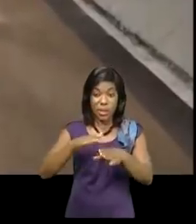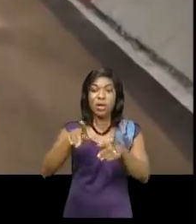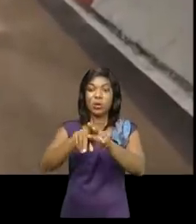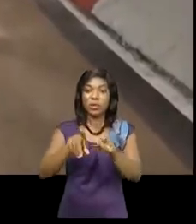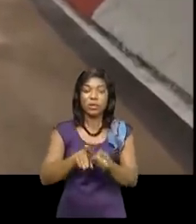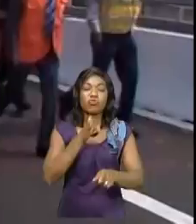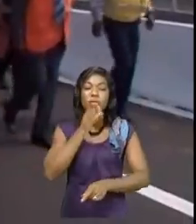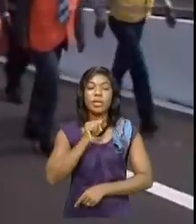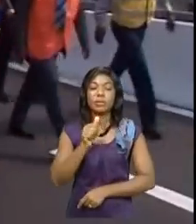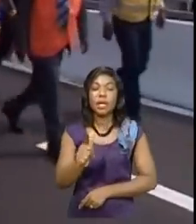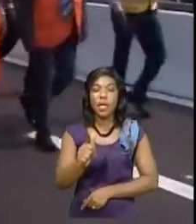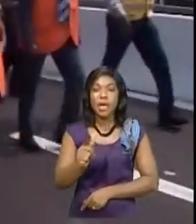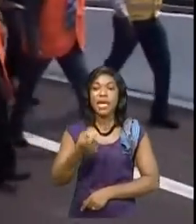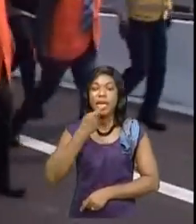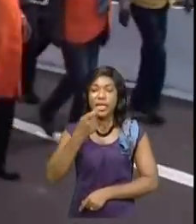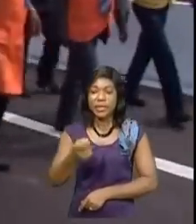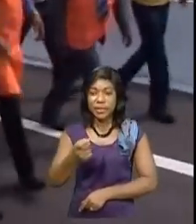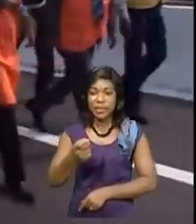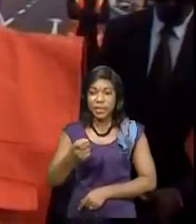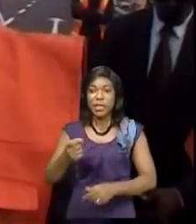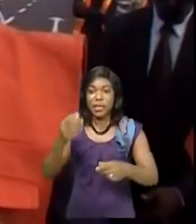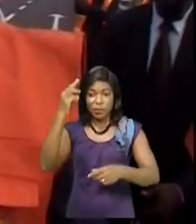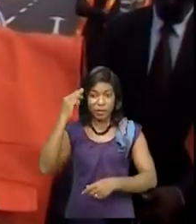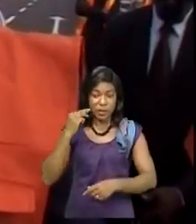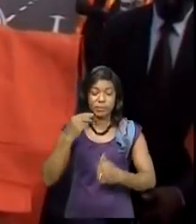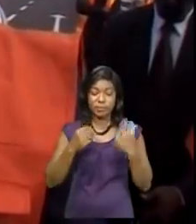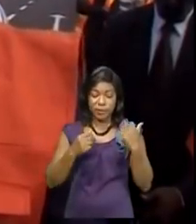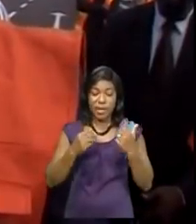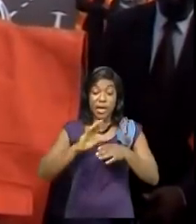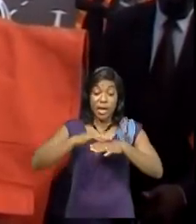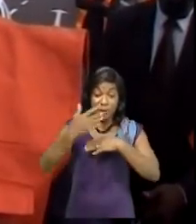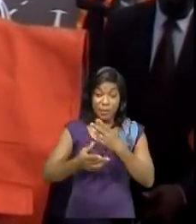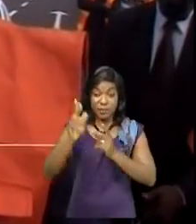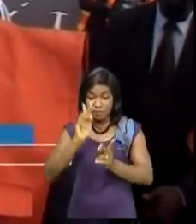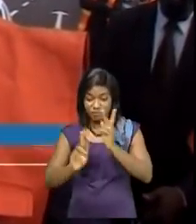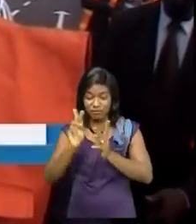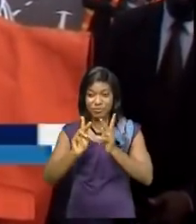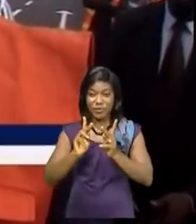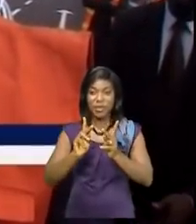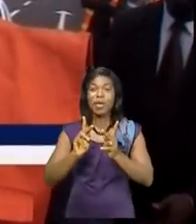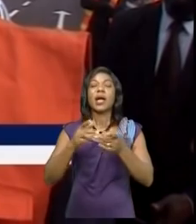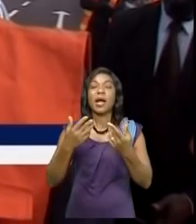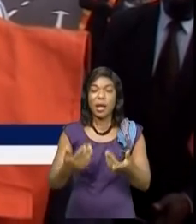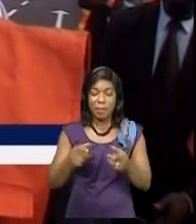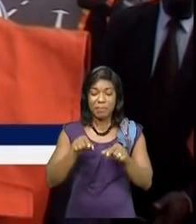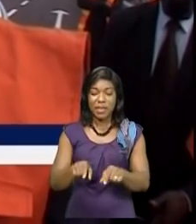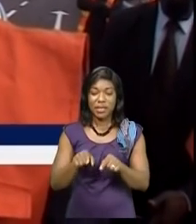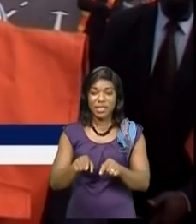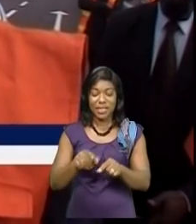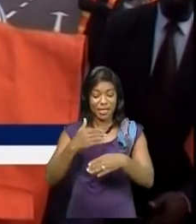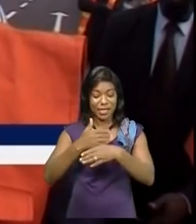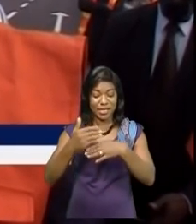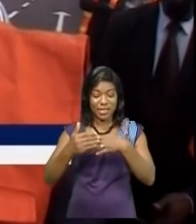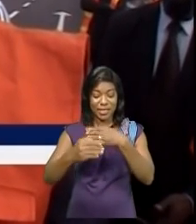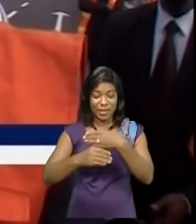tardera plus à annoncer l'autorité. Après cette visite du site, on peut réaliser que les travaux maintenant